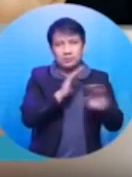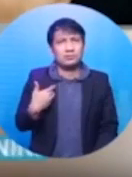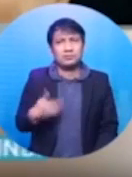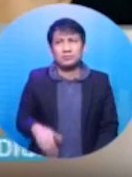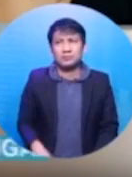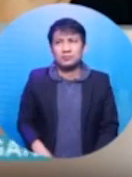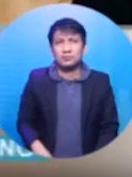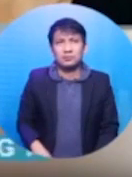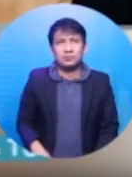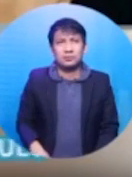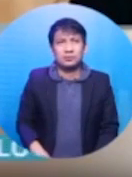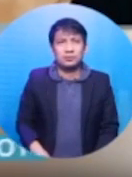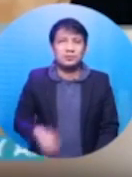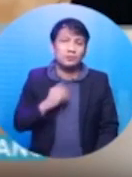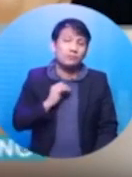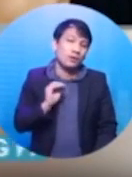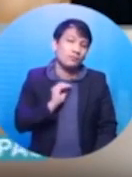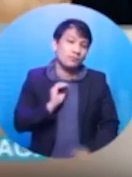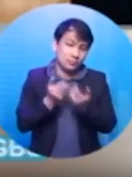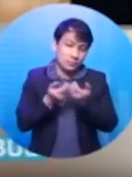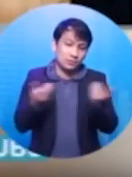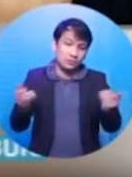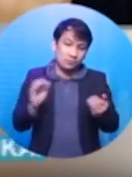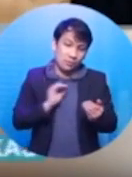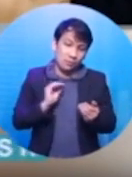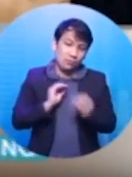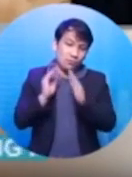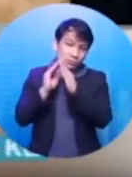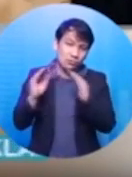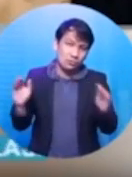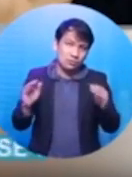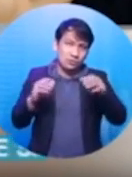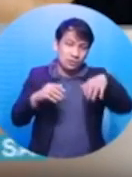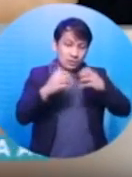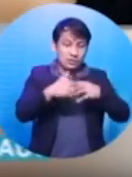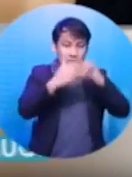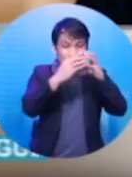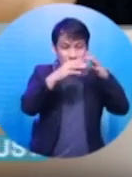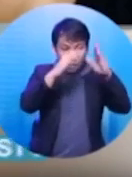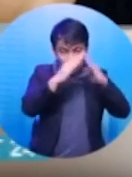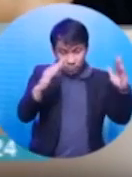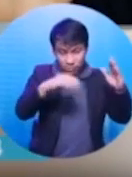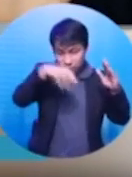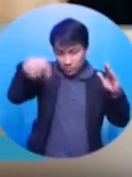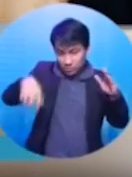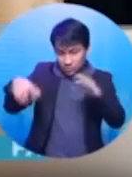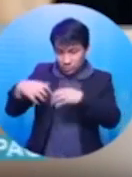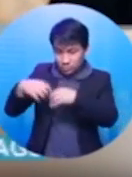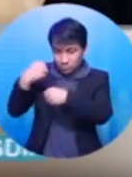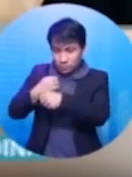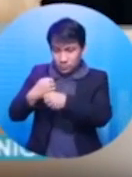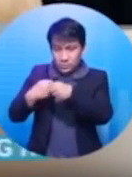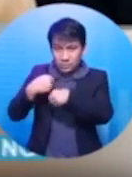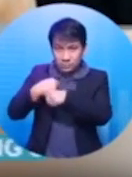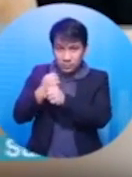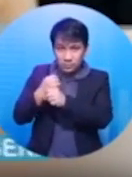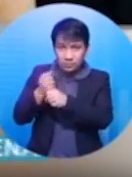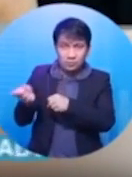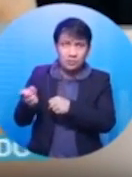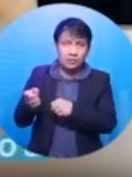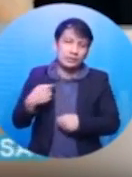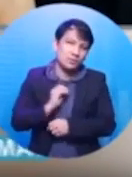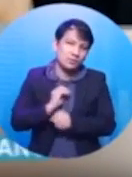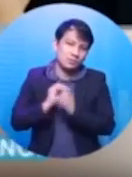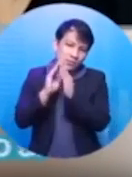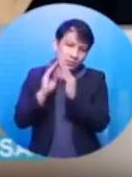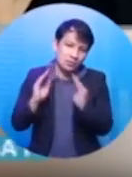Hindi na po. Nagpagawa po kami ng sarili namin sa gilid po ng bahay niya. Tulad po nung sabi Pero sino na nagpagawa ng bahay? Si mami mo, ikaw?